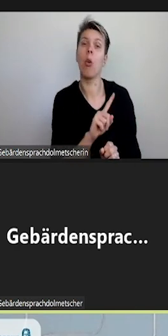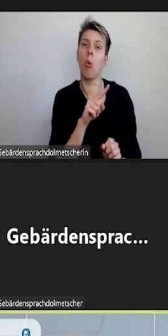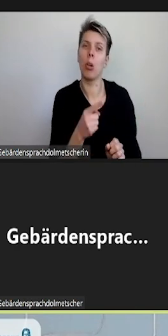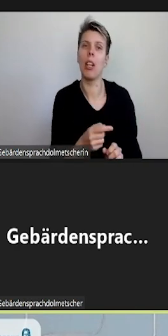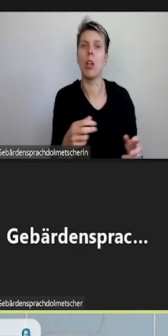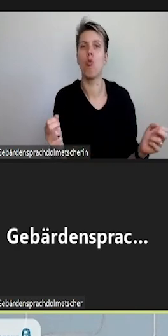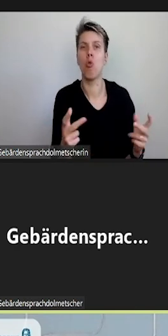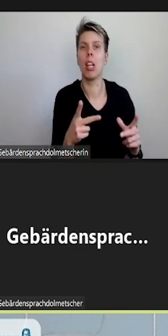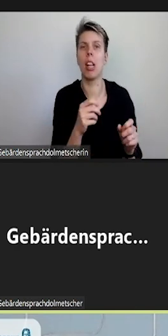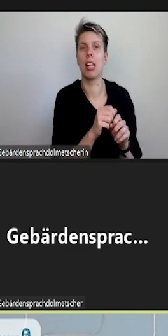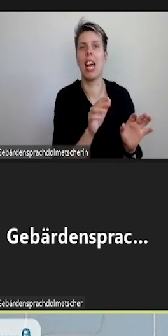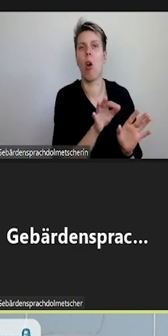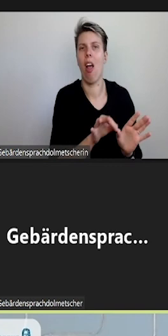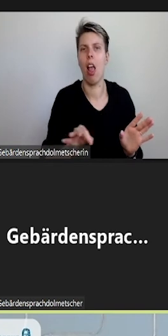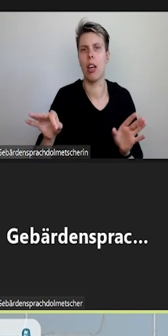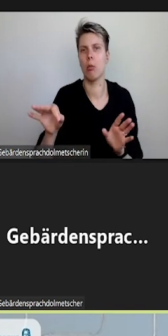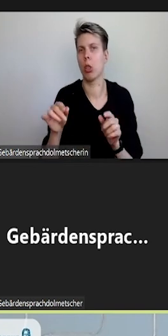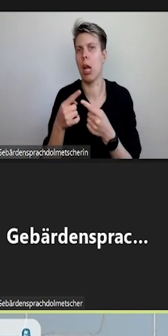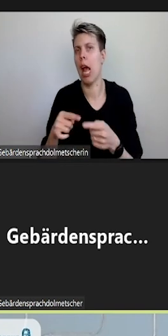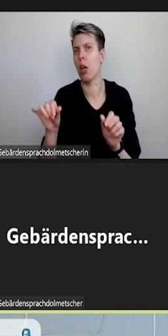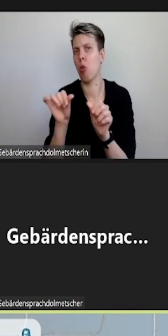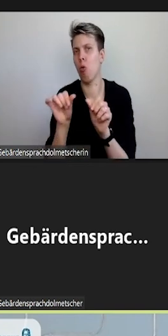können in unterschiedlichen Formaten.